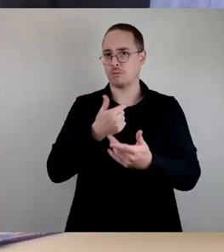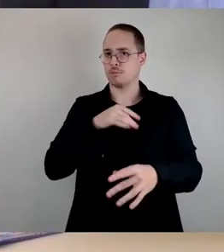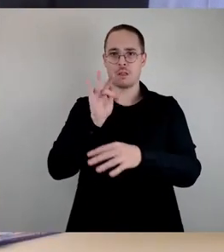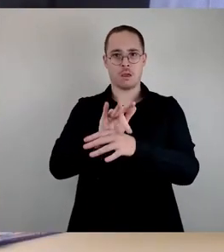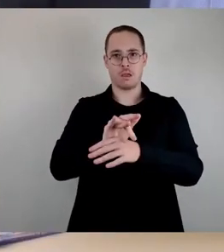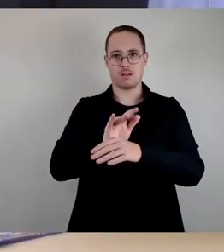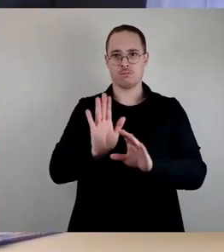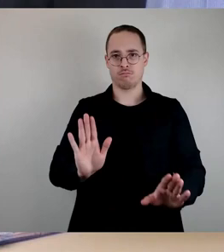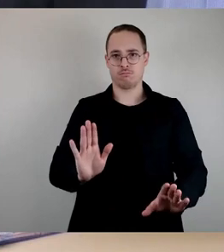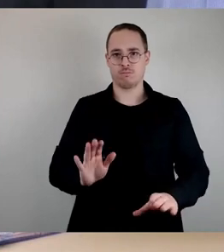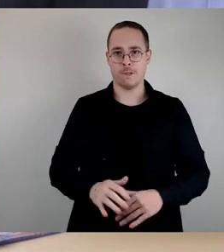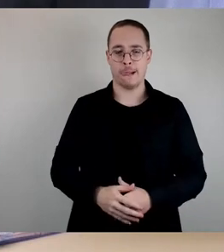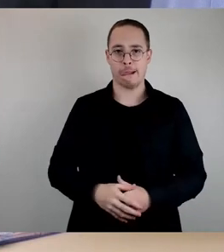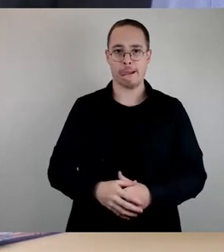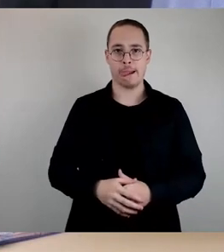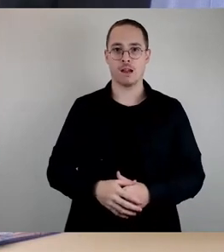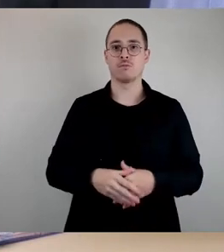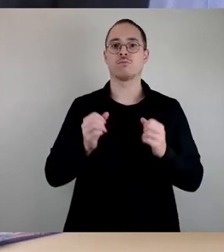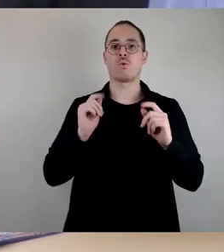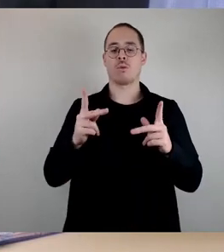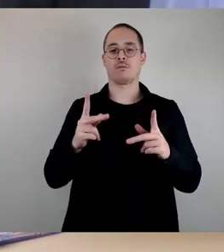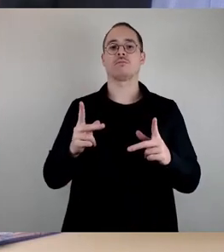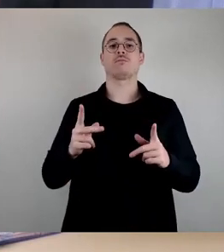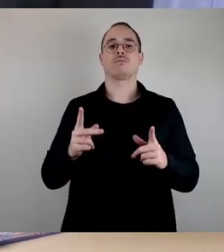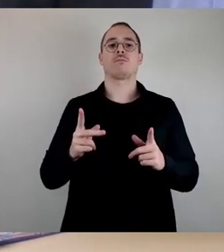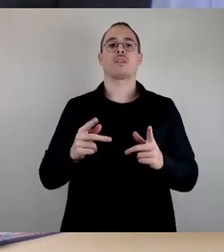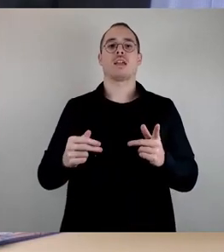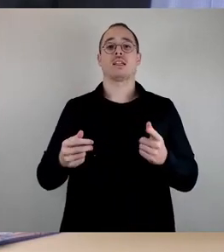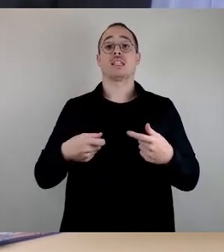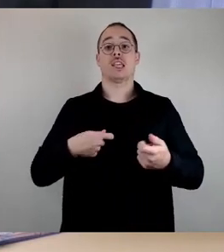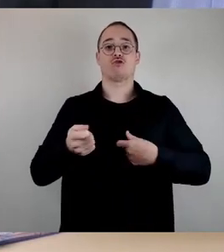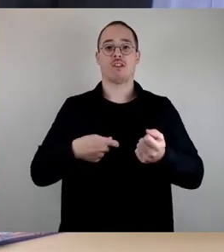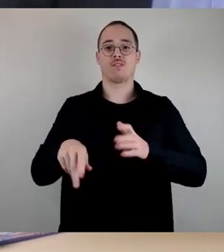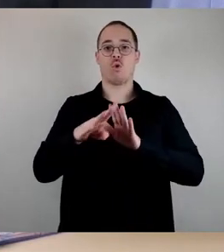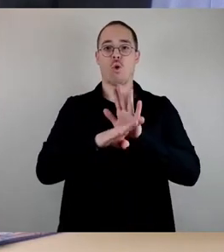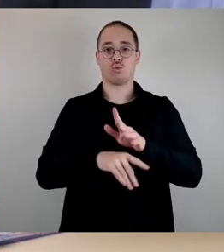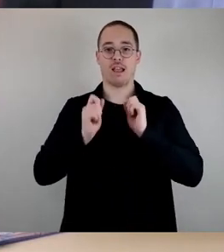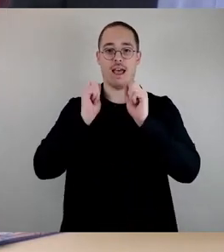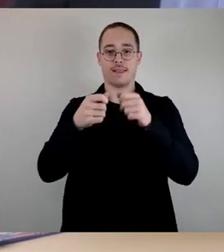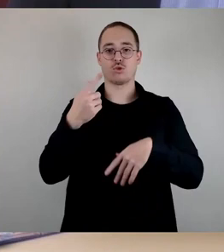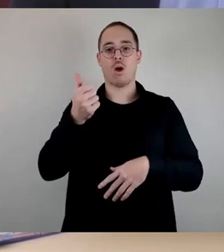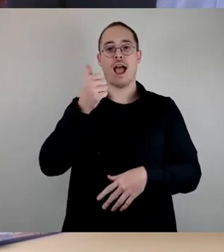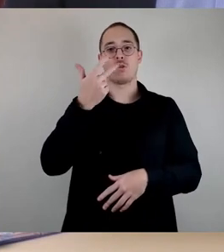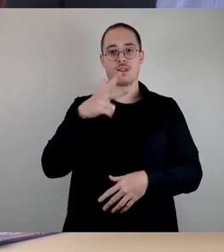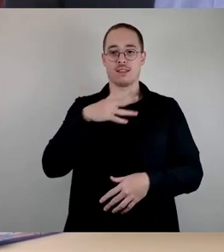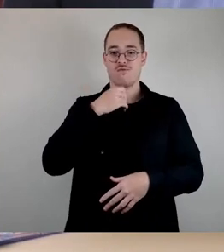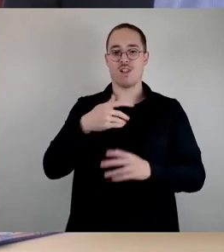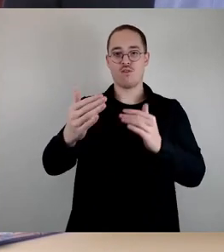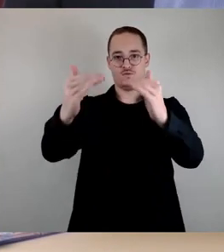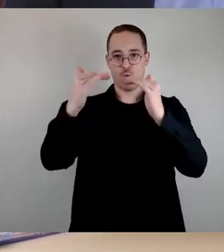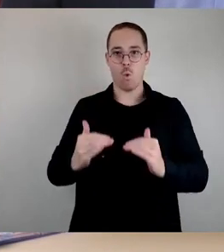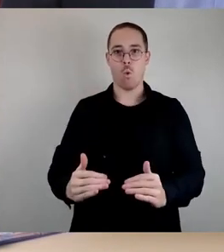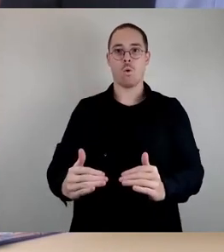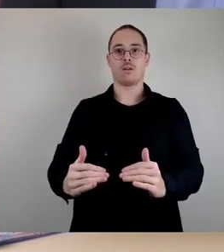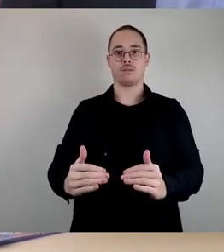Geschäftsordnungsantrag 31 vorziehen nach 19,13 und auch die Gegenrede. Wer dem Antrag folgen